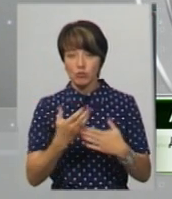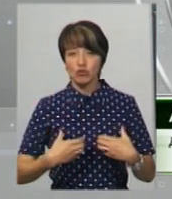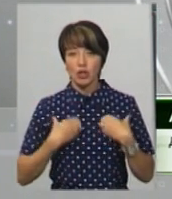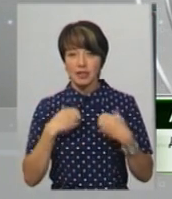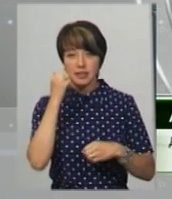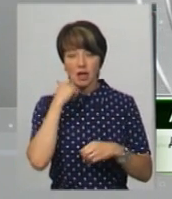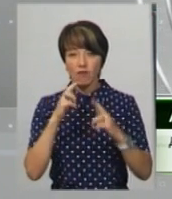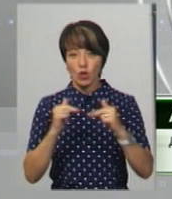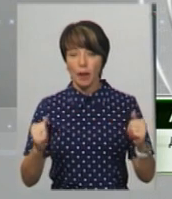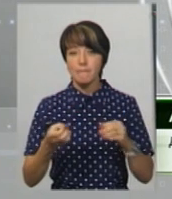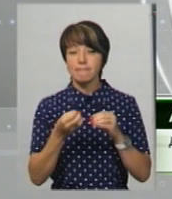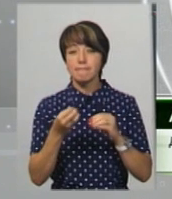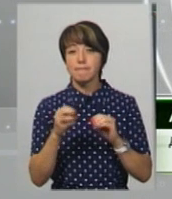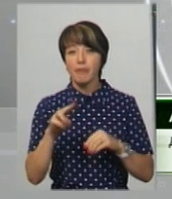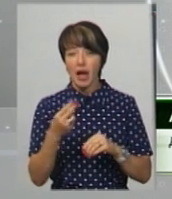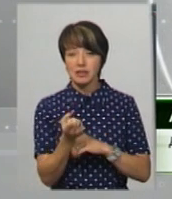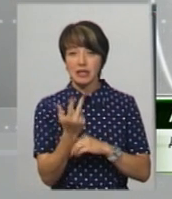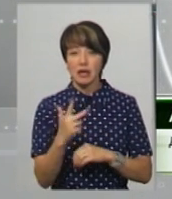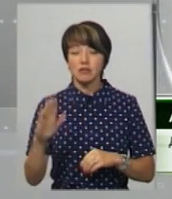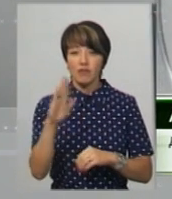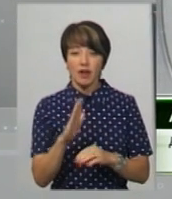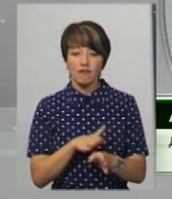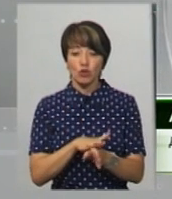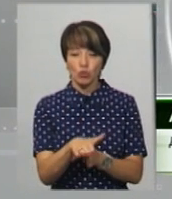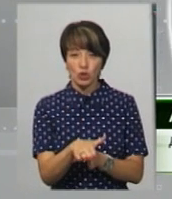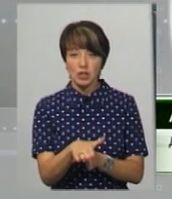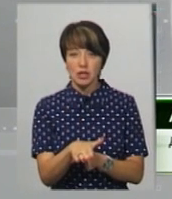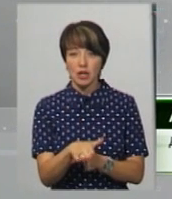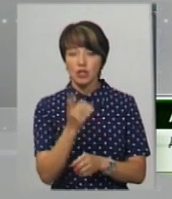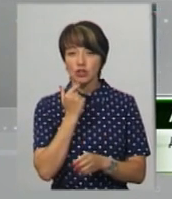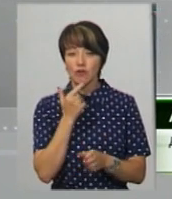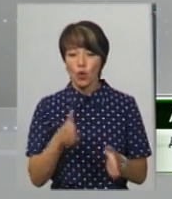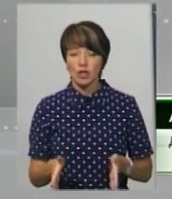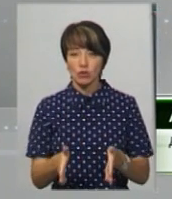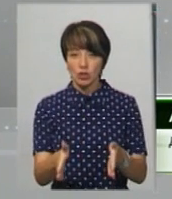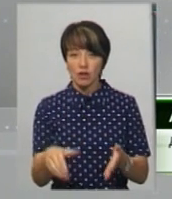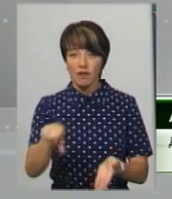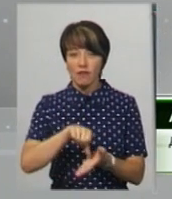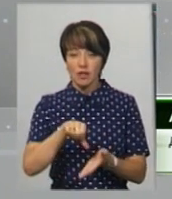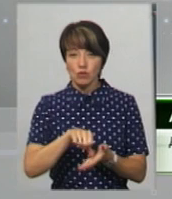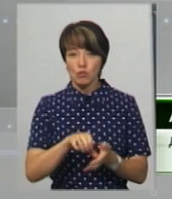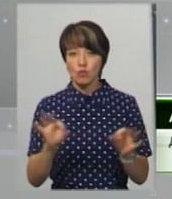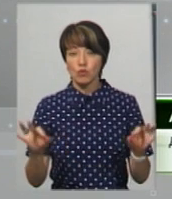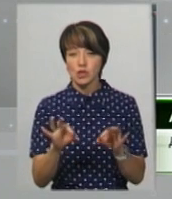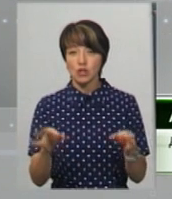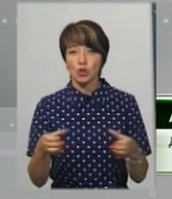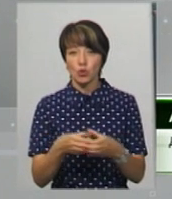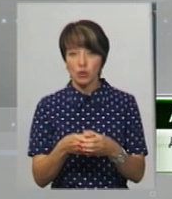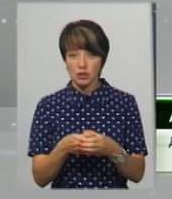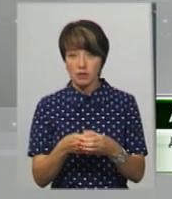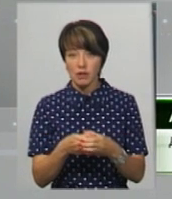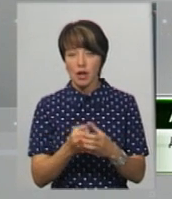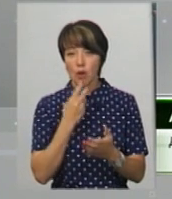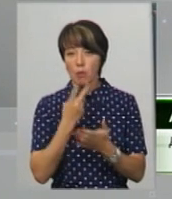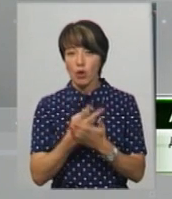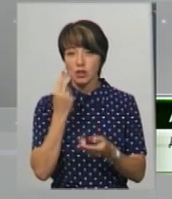фортеці» п'ятницю, 13 вересня, в рамках якої відбудеться «Червона доріжка», виступ музичних гуртів та